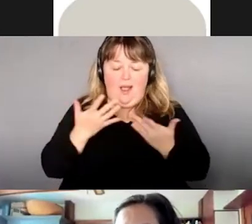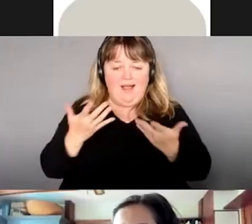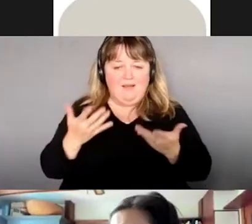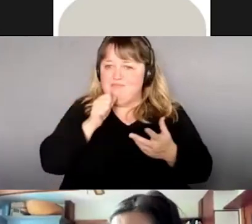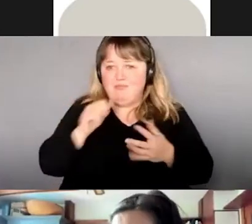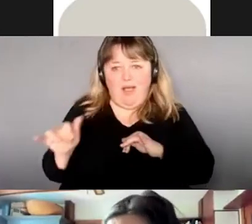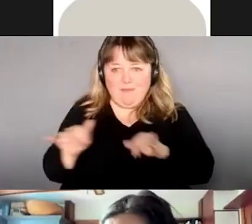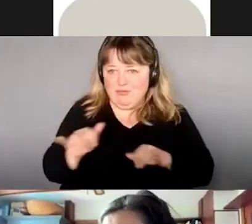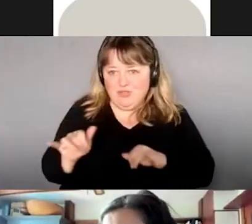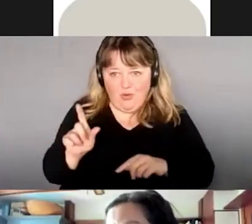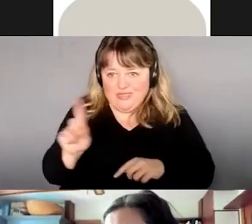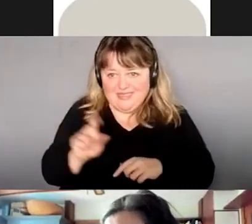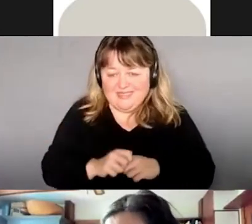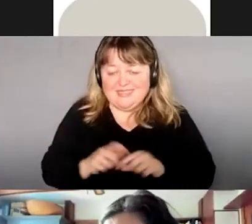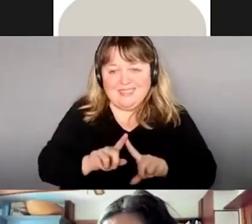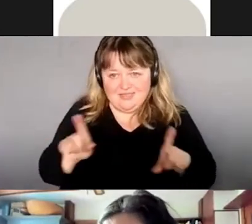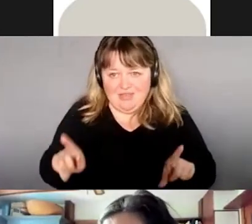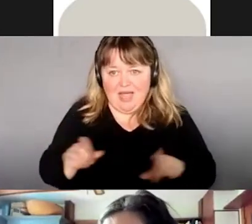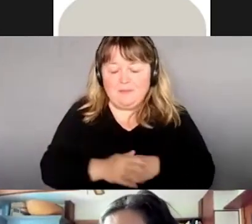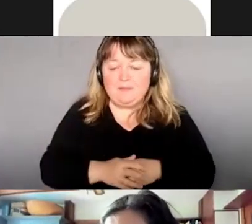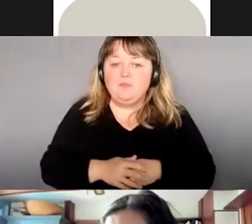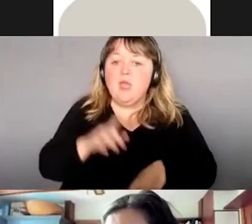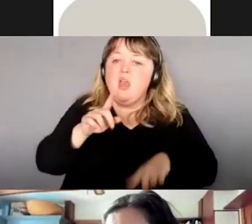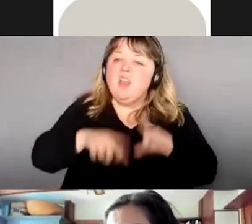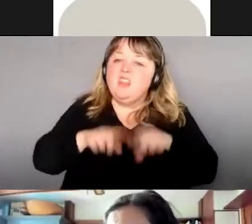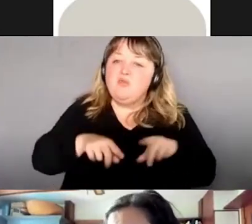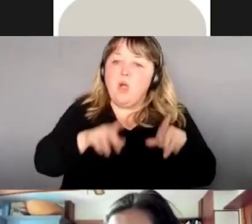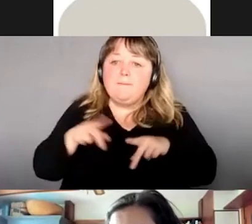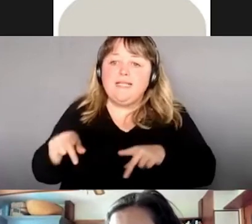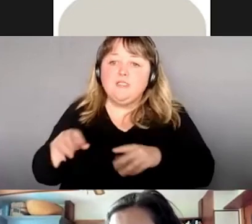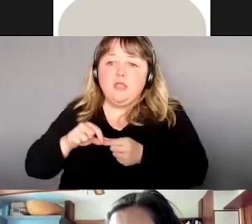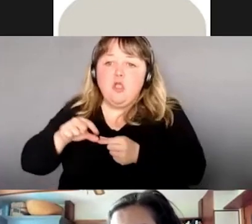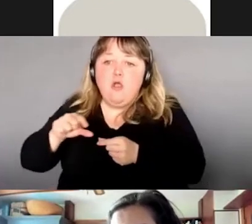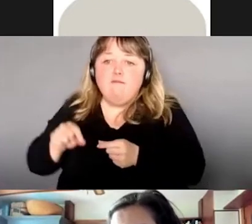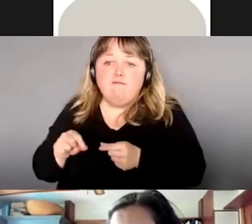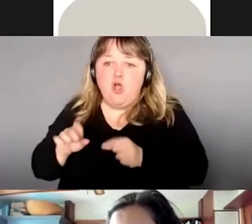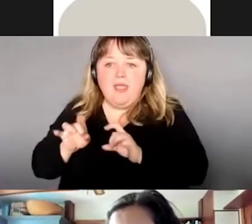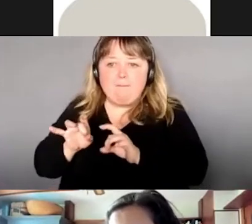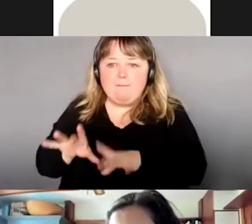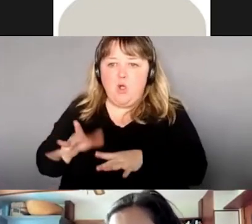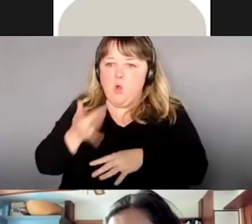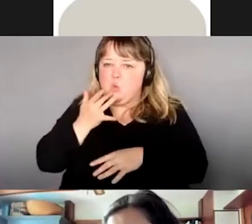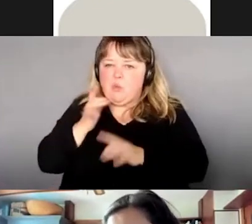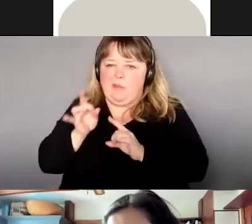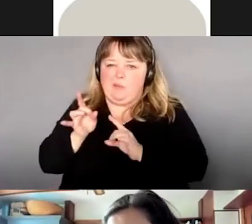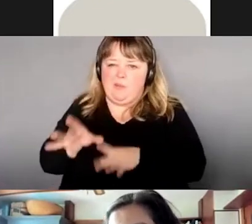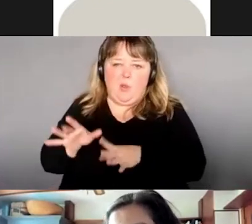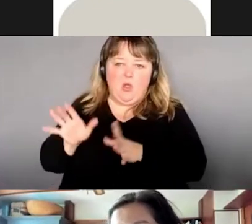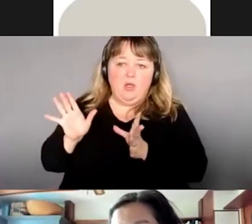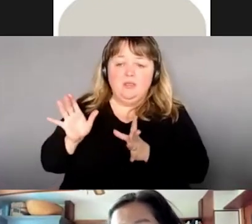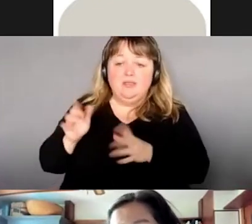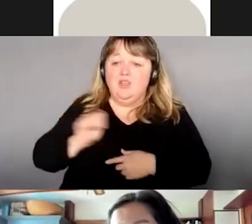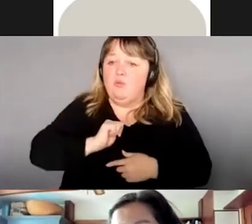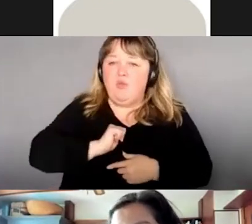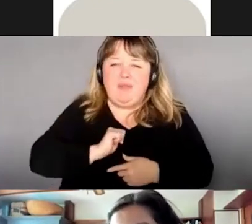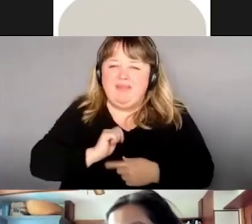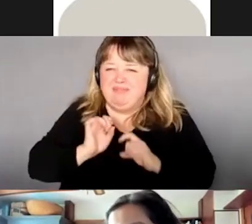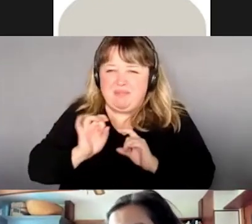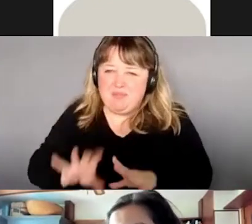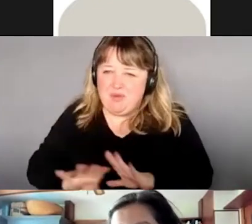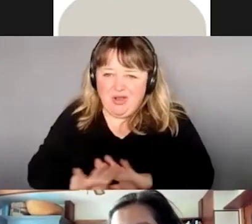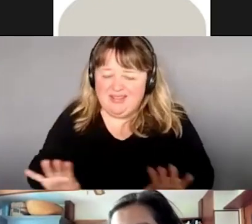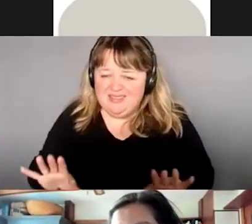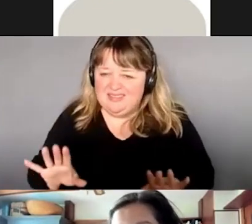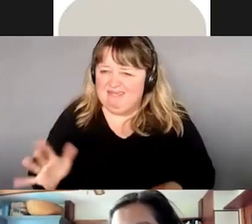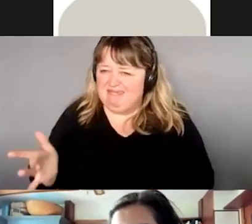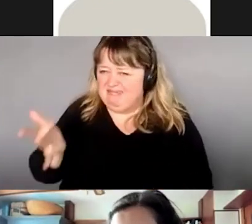Il y a des gens qui n'aiment pas la coriandre en feuille. Donc, je suis une de celles-là. Je trouve